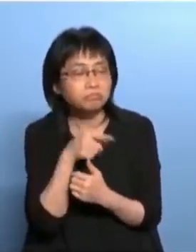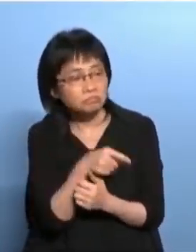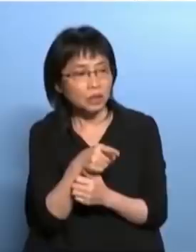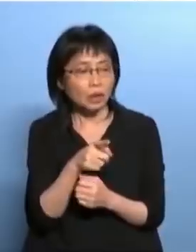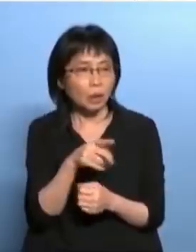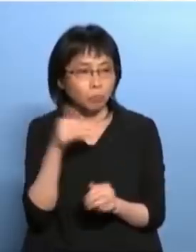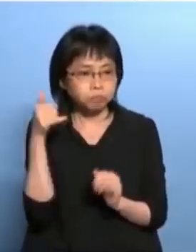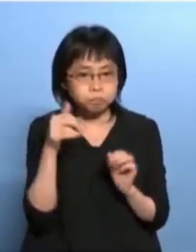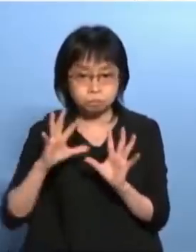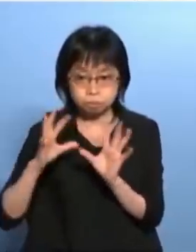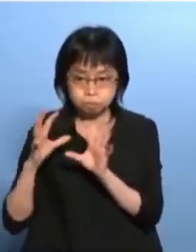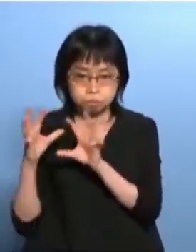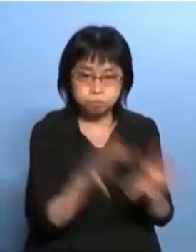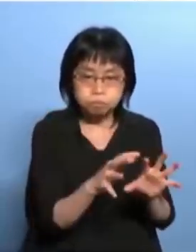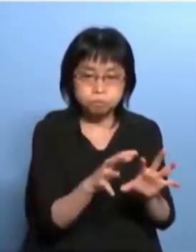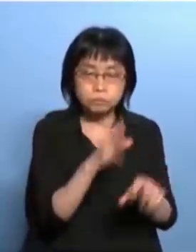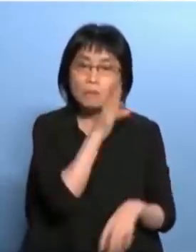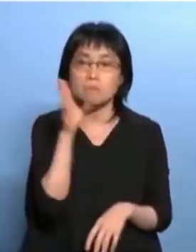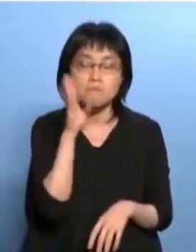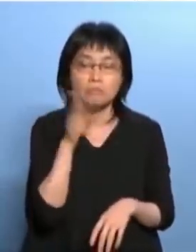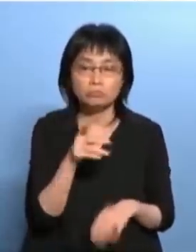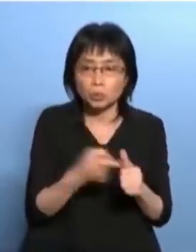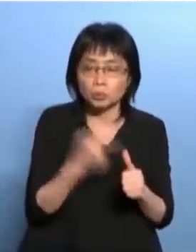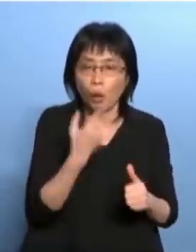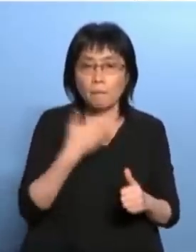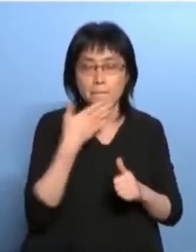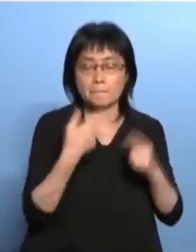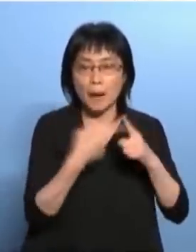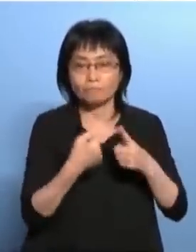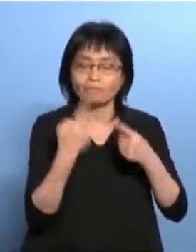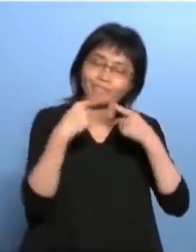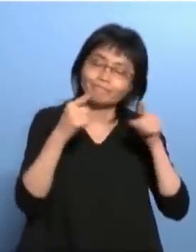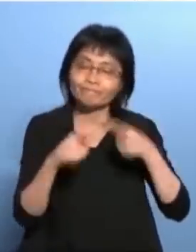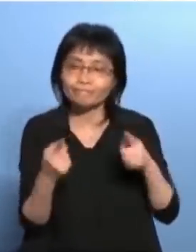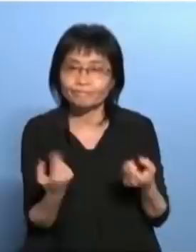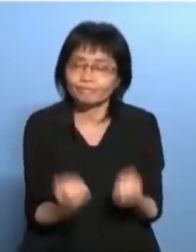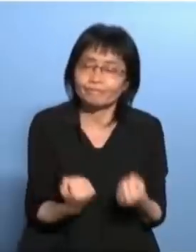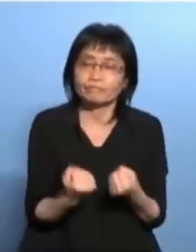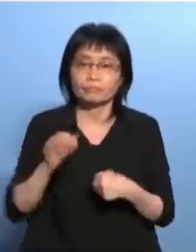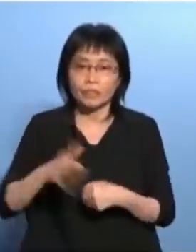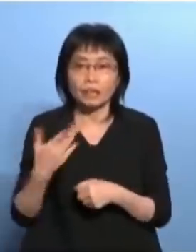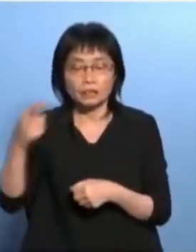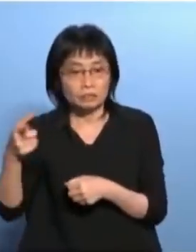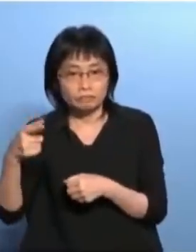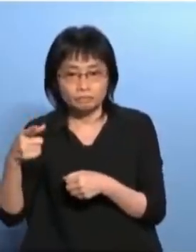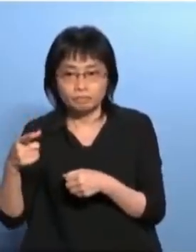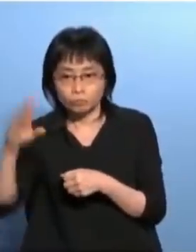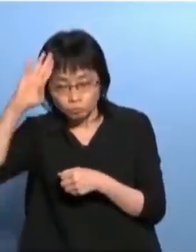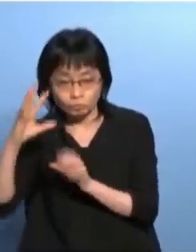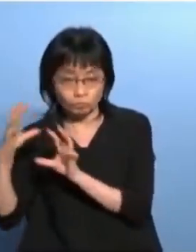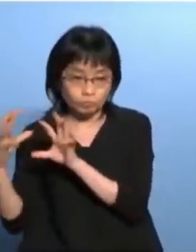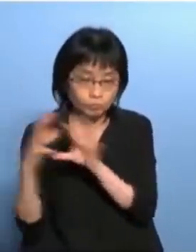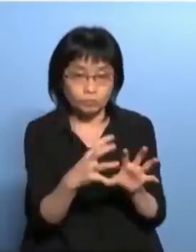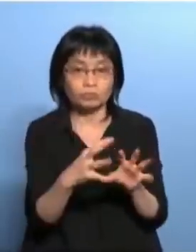人他唱歌他都没有东西那些黑警一进来的时候就落闸跟着他们着就